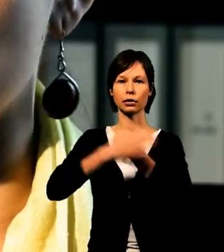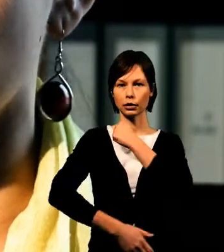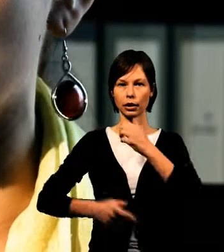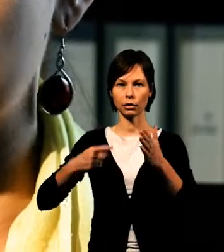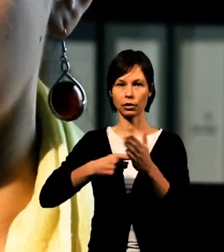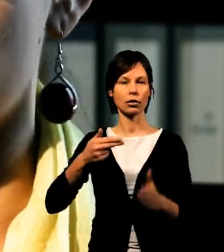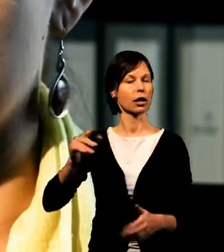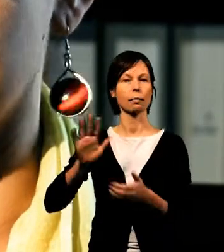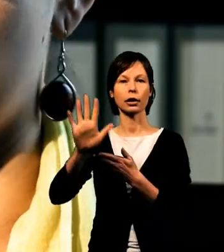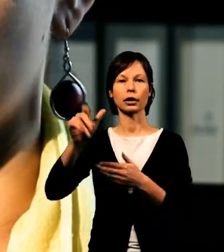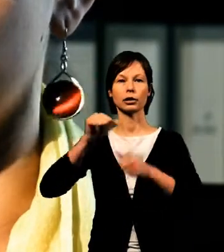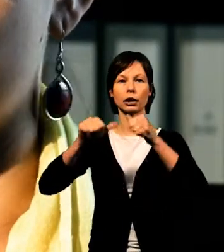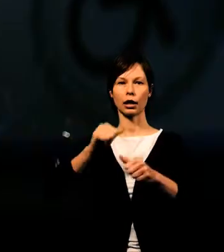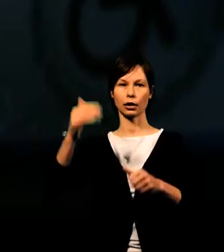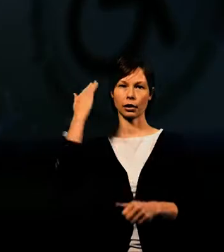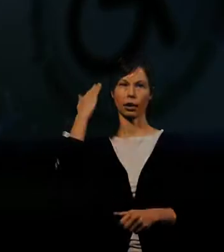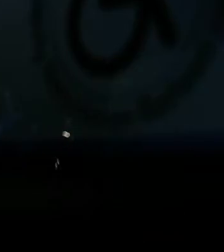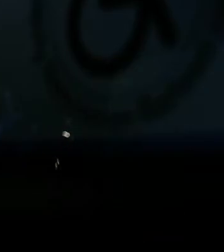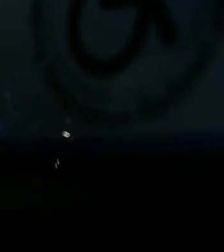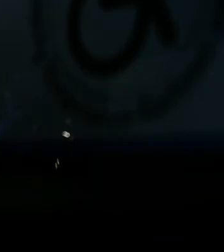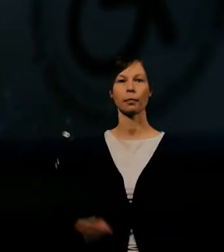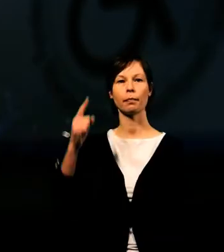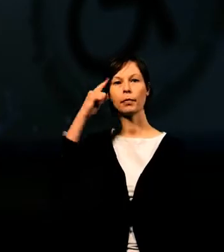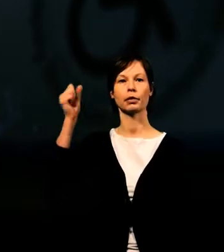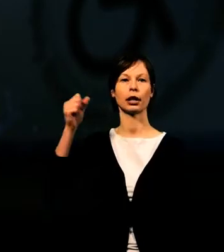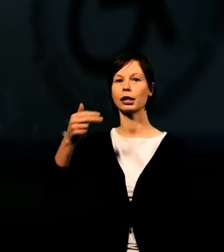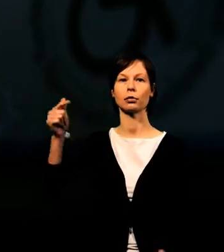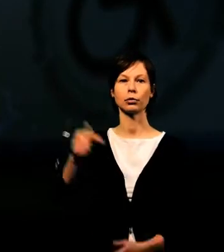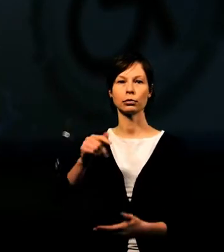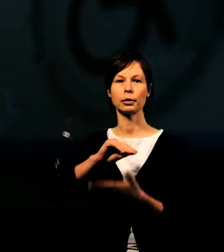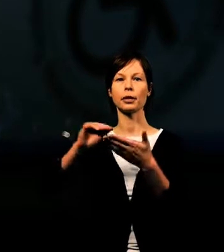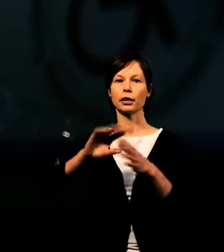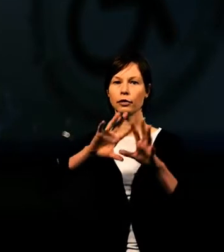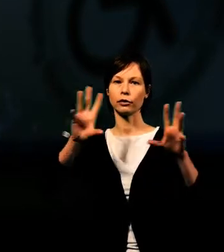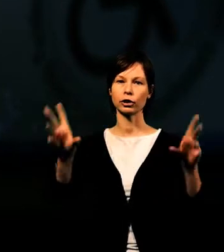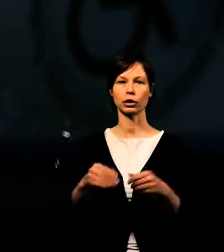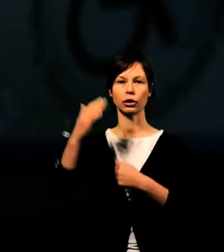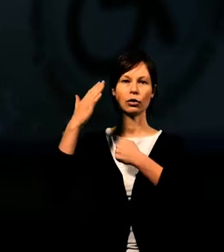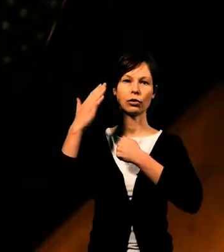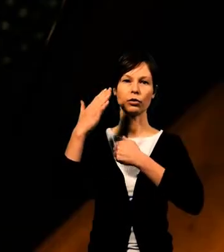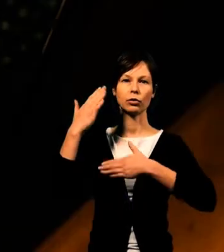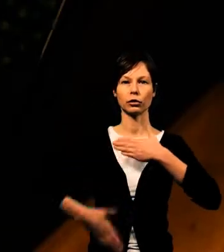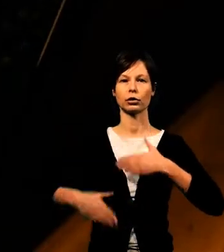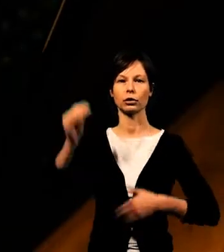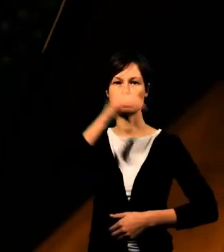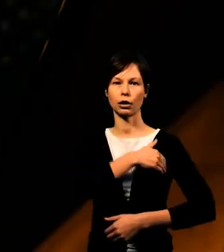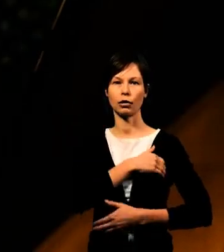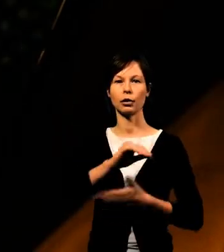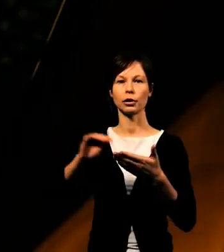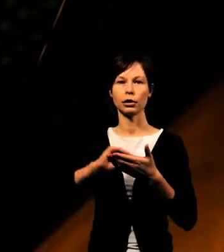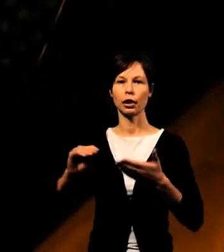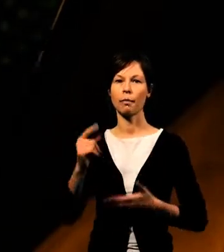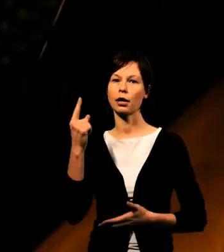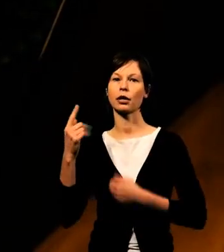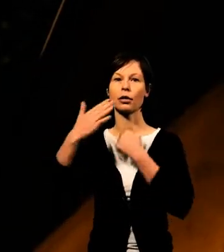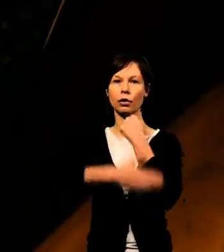a nie to, co robiliśmy 15 lat temu. Pamiętajmy, że nie zamieszczamy informacji na temat wszystkich ukończonych szkół. Zamieszczamy tylko